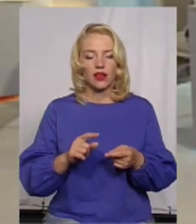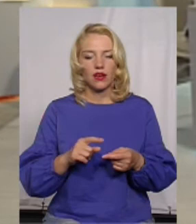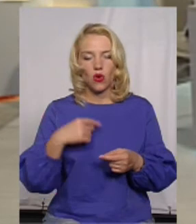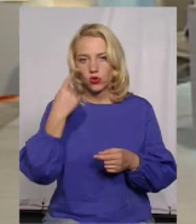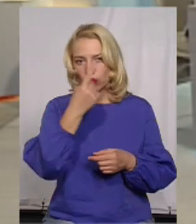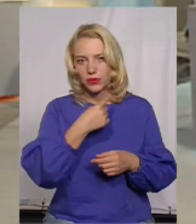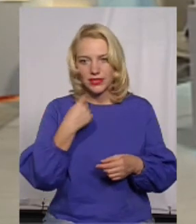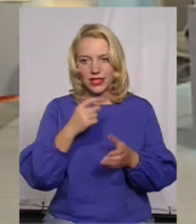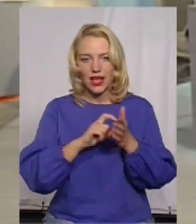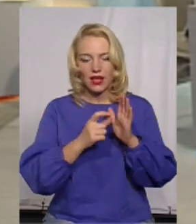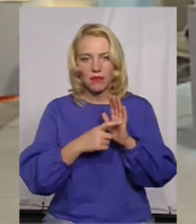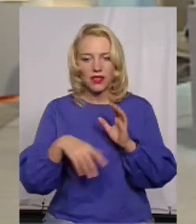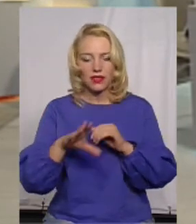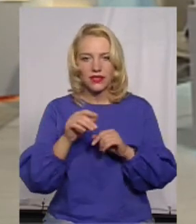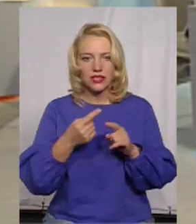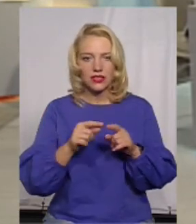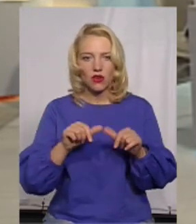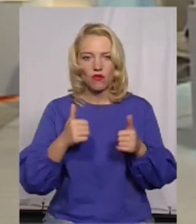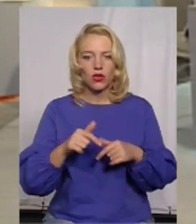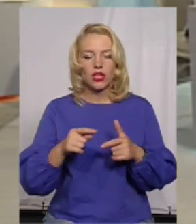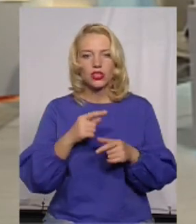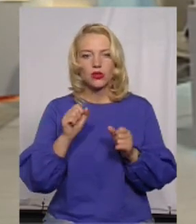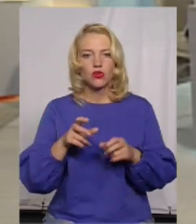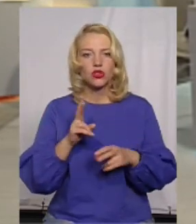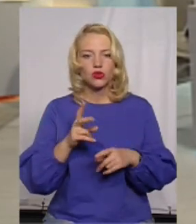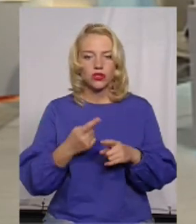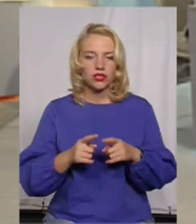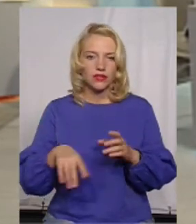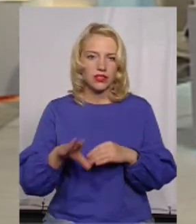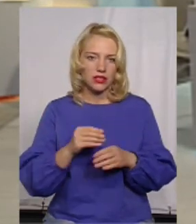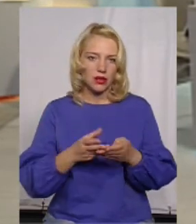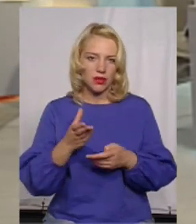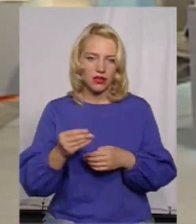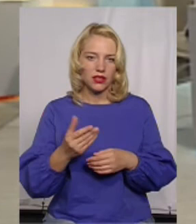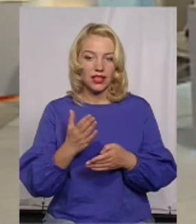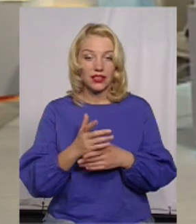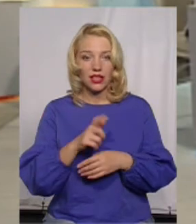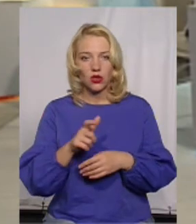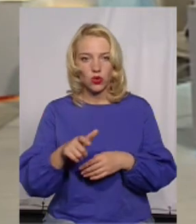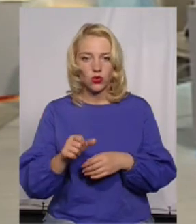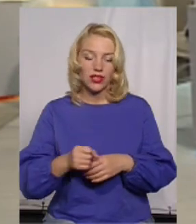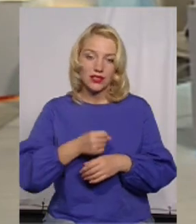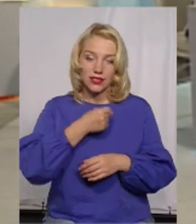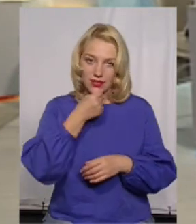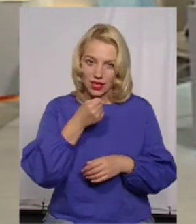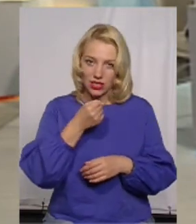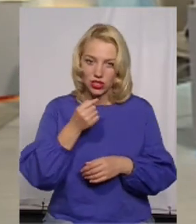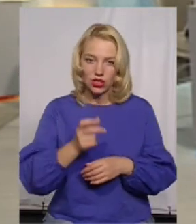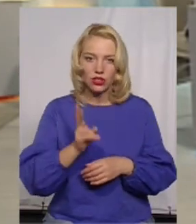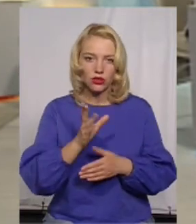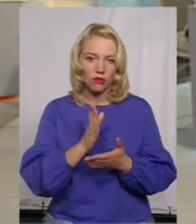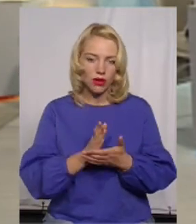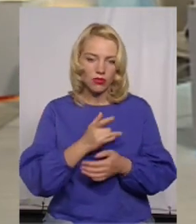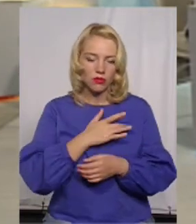оформити. Чи може хтось заплатити? Є люди старші, які